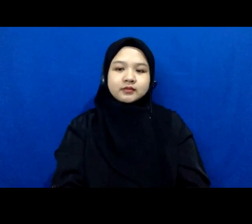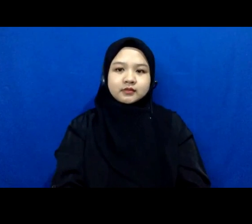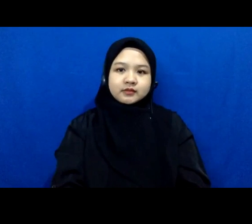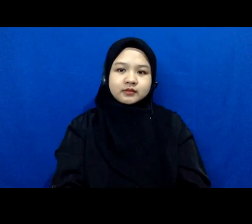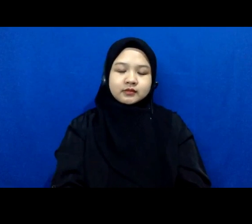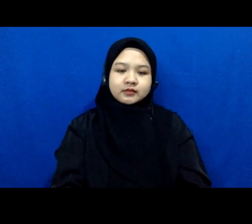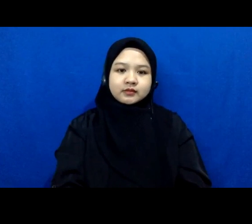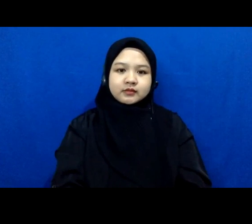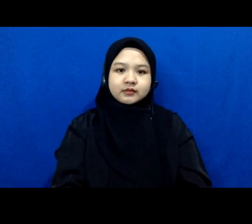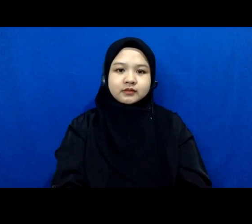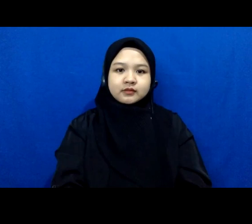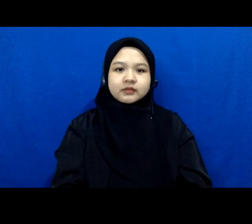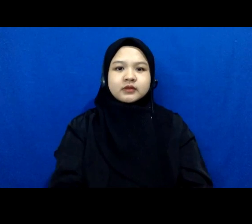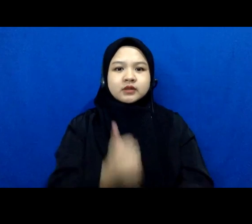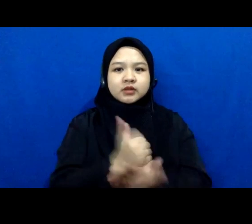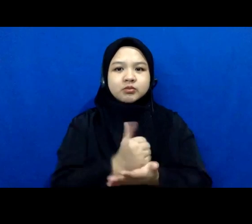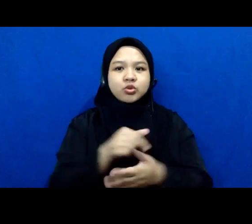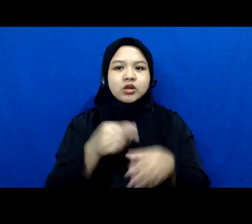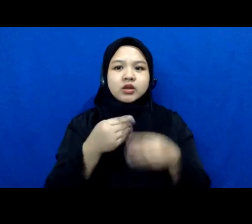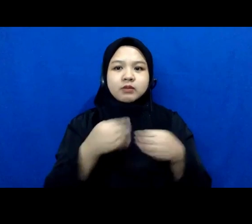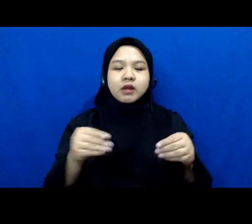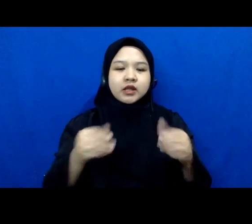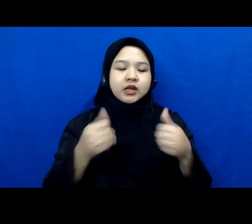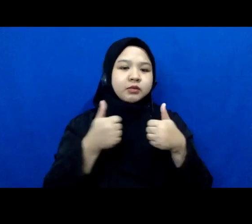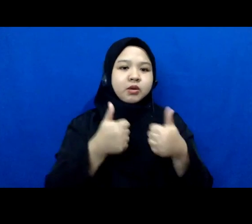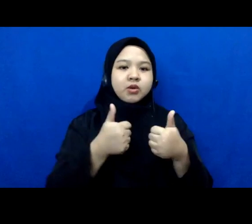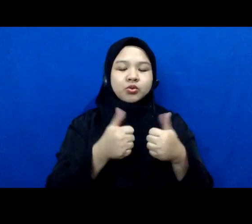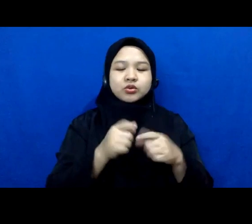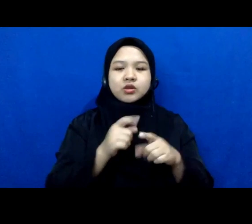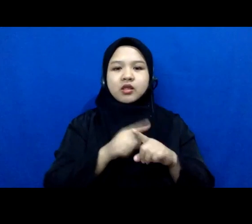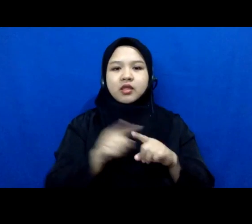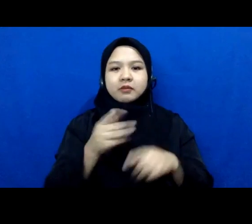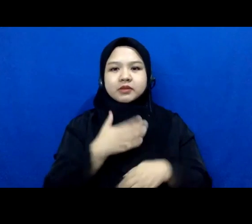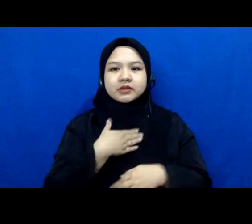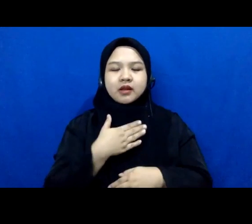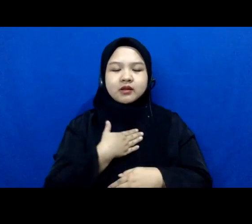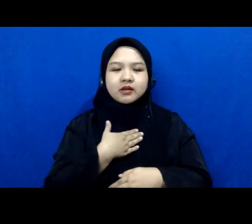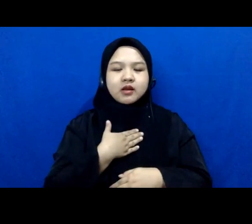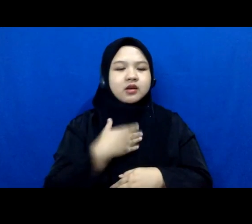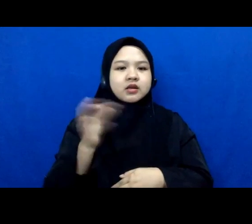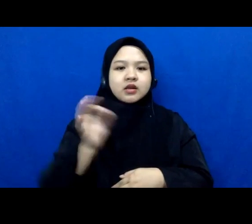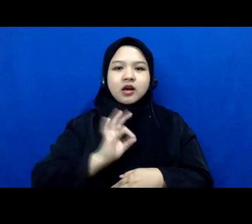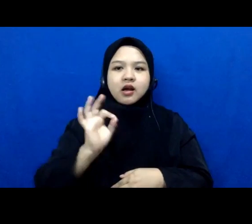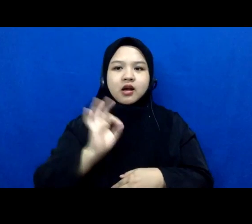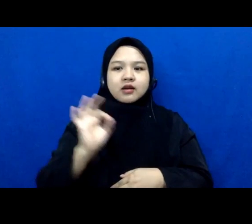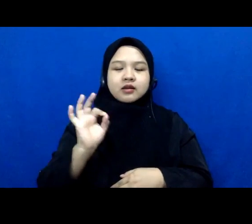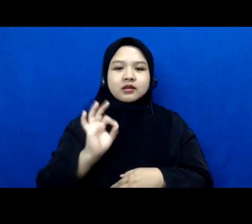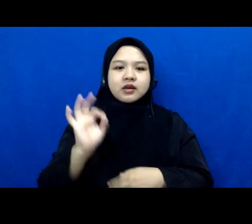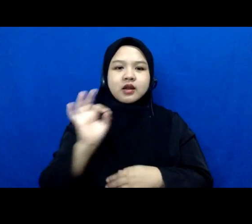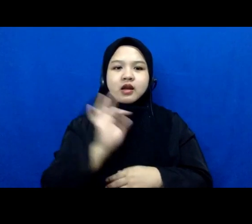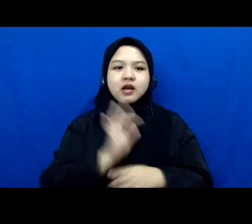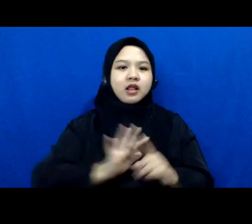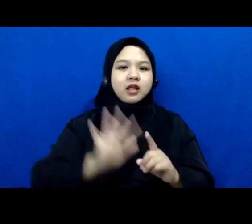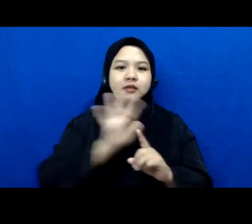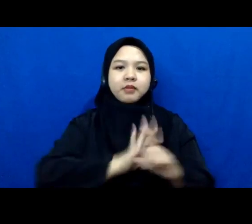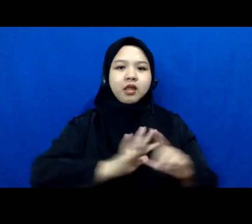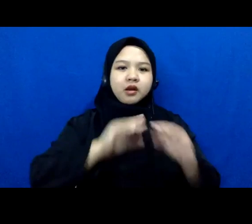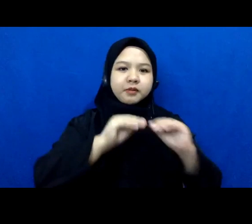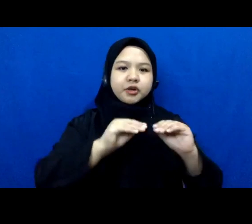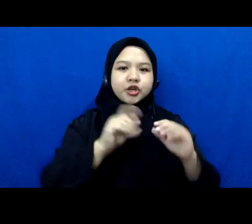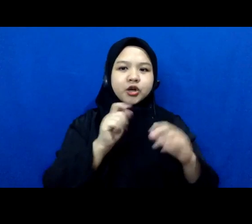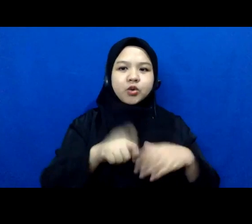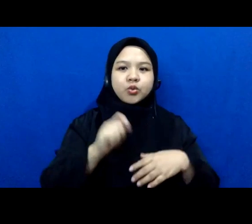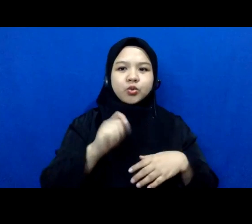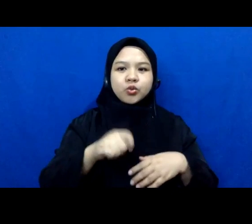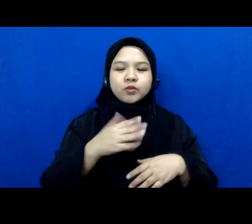sebenarnya ini materinya bagus banget gitu ya cuman saya gak punya basic pendidikan hukum jadi ngikutinya ya